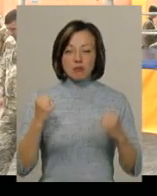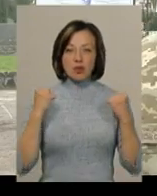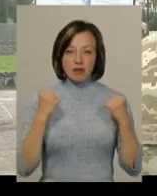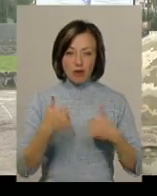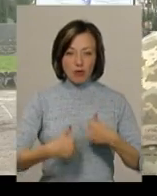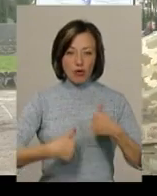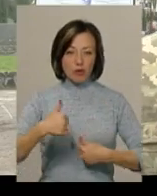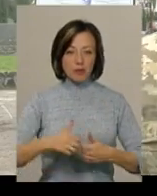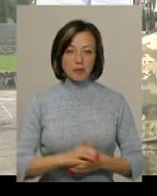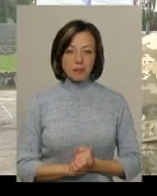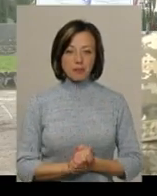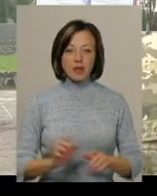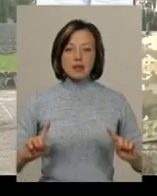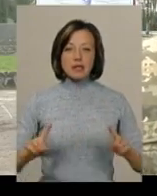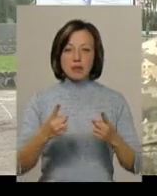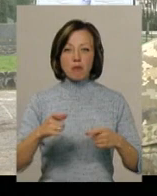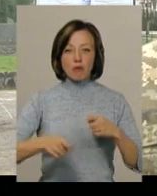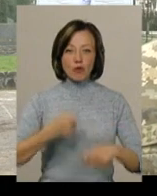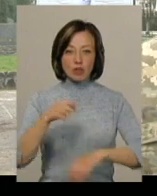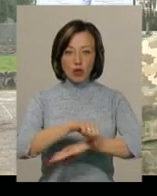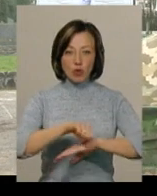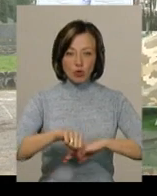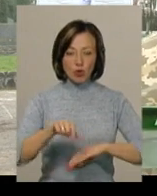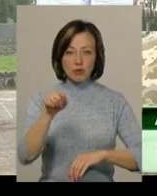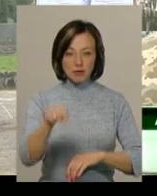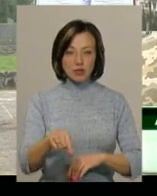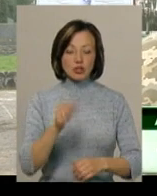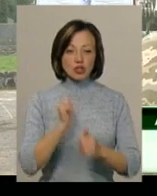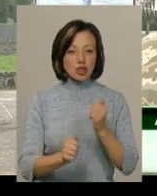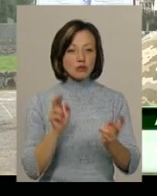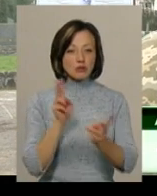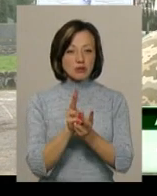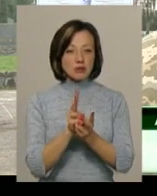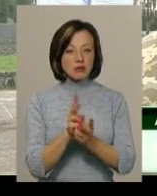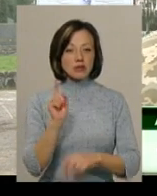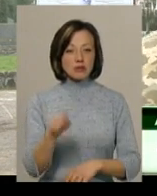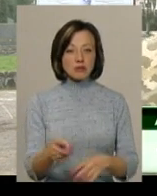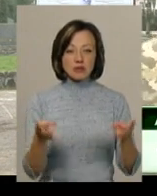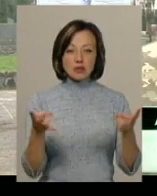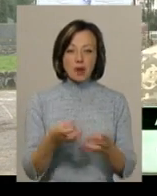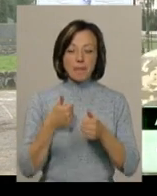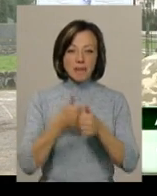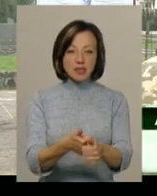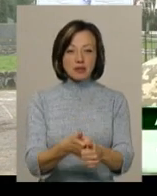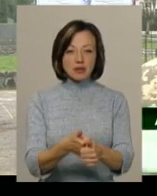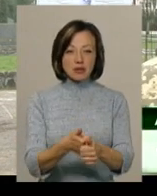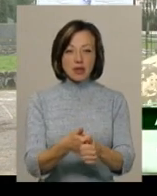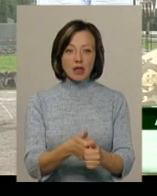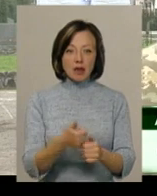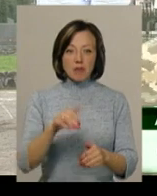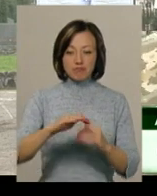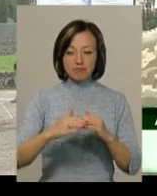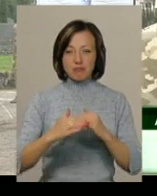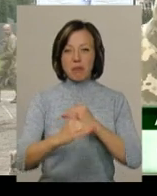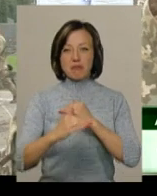боротьба. Затримання правопорушника на кордоні, безпосередньо, часто стикаються прикордонники з тим, що потрібно його переслідувати по пересічній місцевості. Для